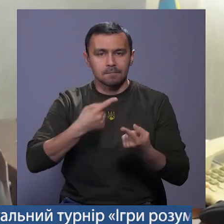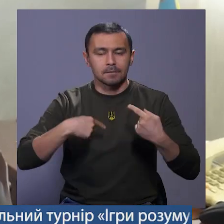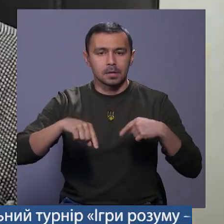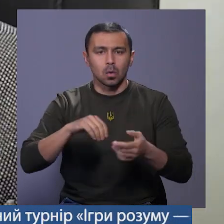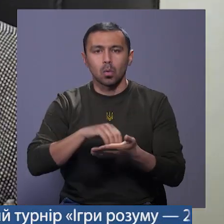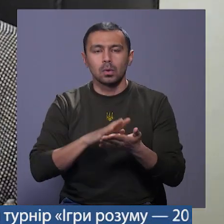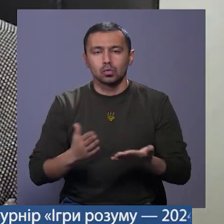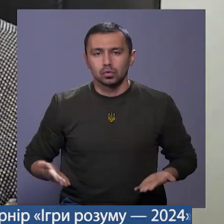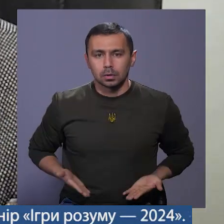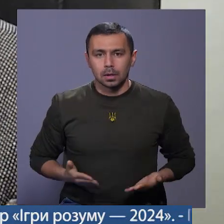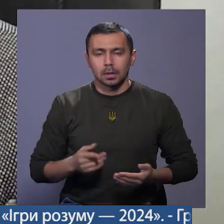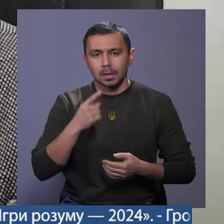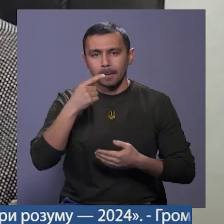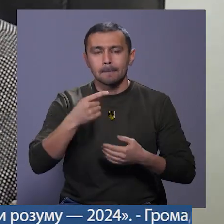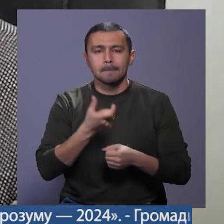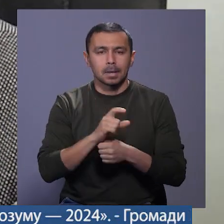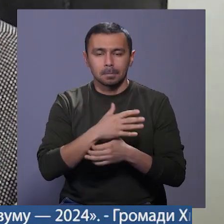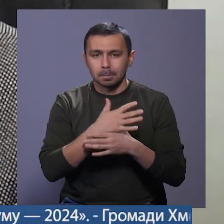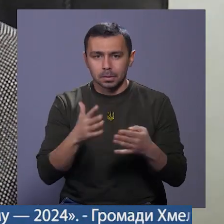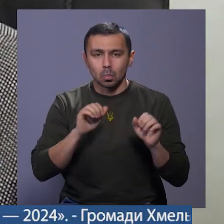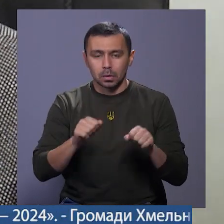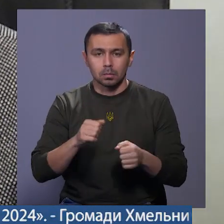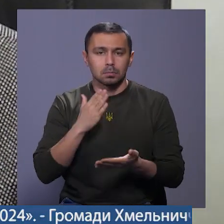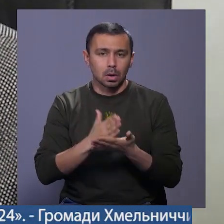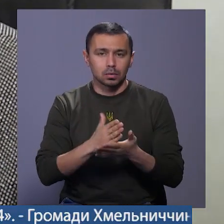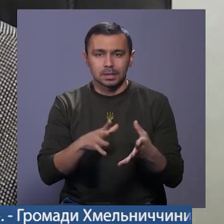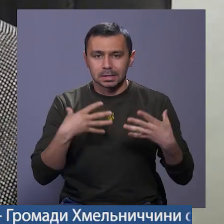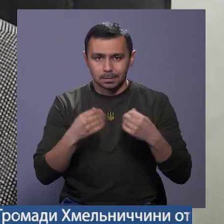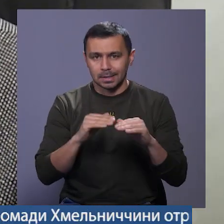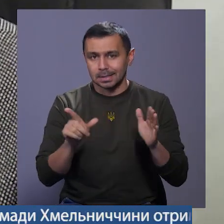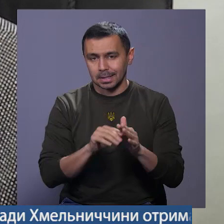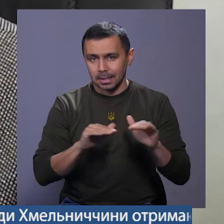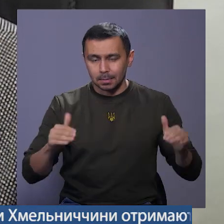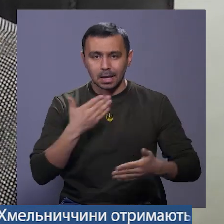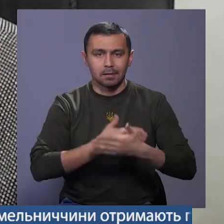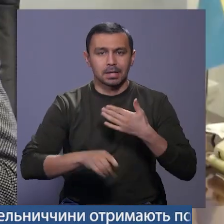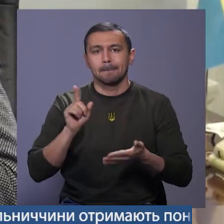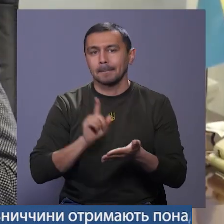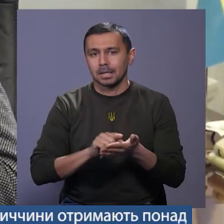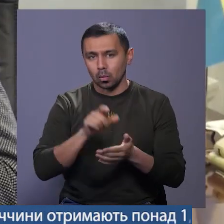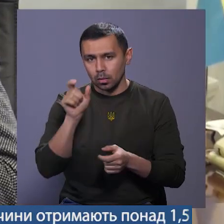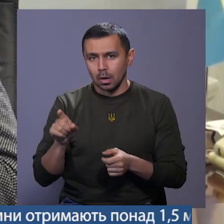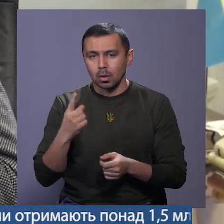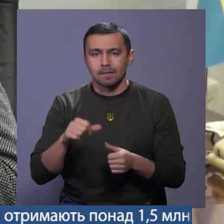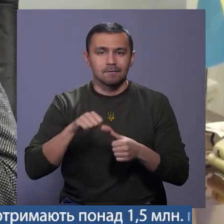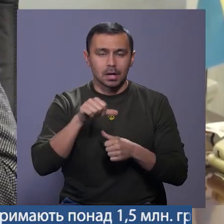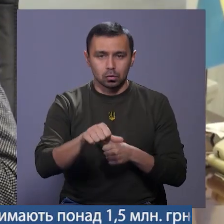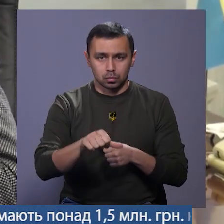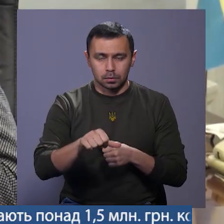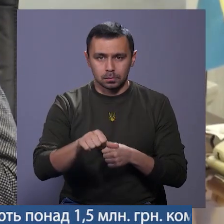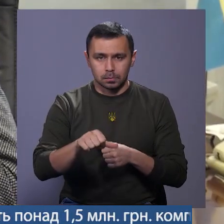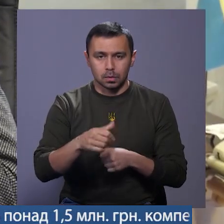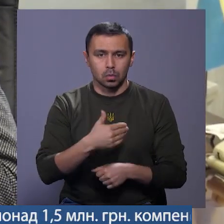обліку житла. Найбільший рейтинг будуть мати сім'ї з маленькими дітьми, інваліди, пенсіонери. Єдиним виключенням